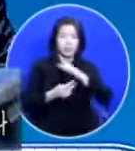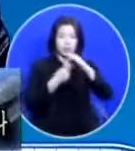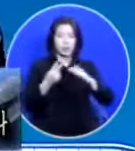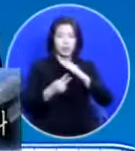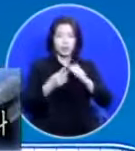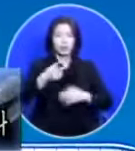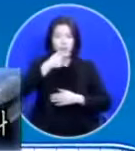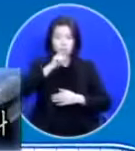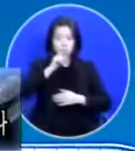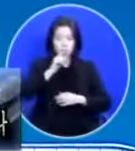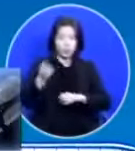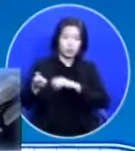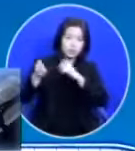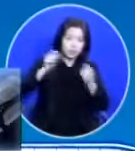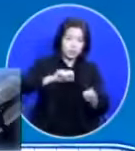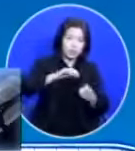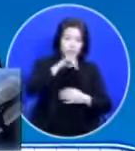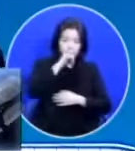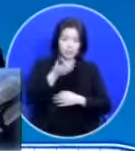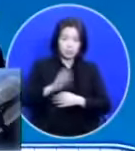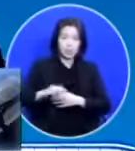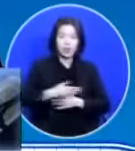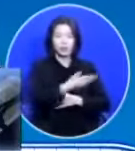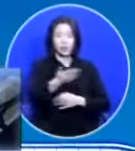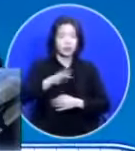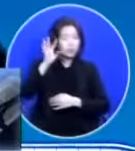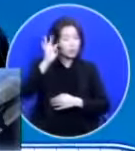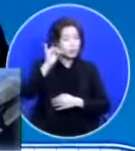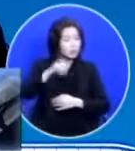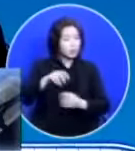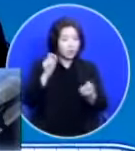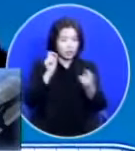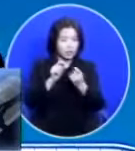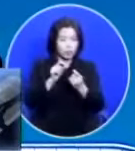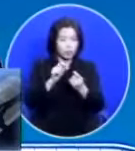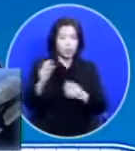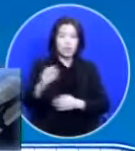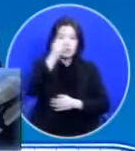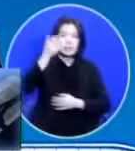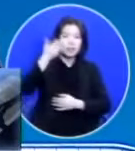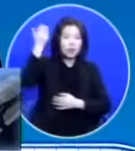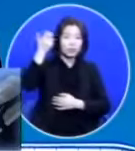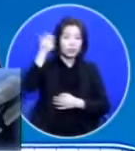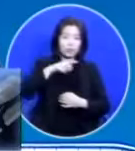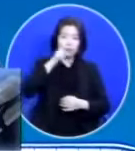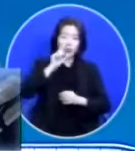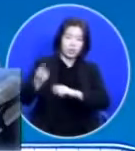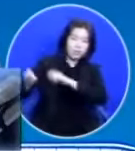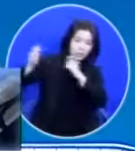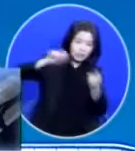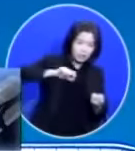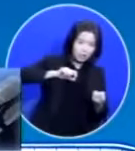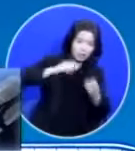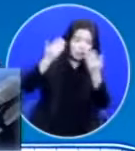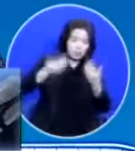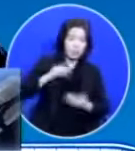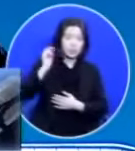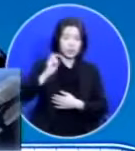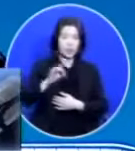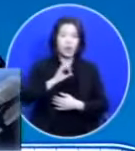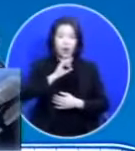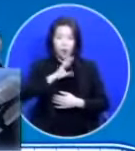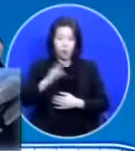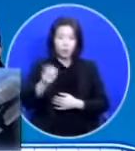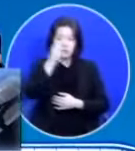물로 세례를 베풀었으나 너희는 몇 날이 못되어 성령으로 세례를 받으리라 오직